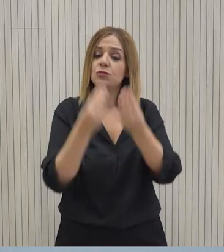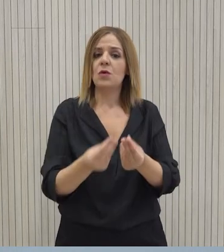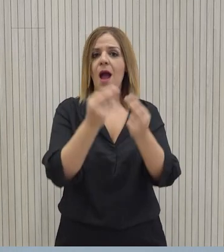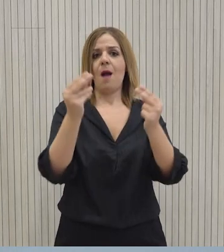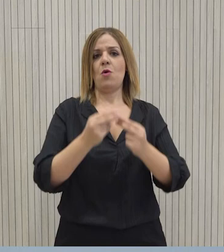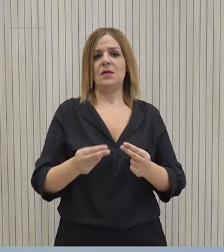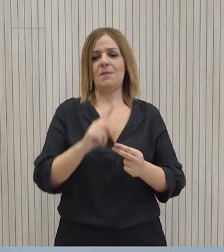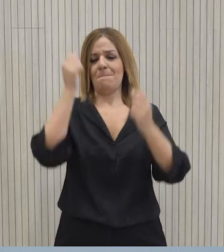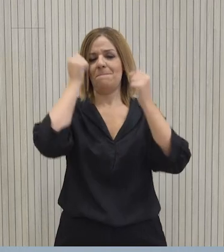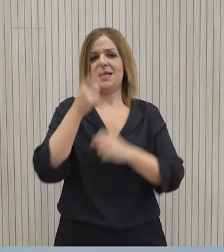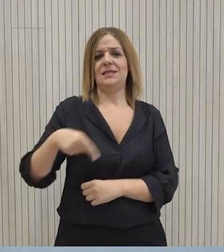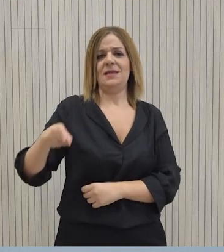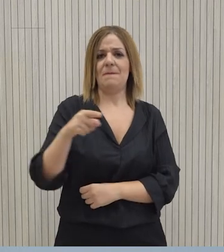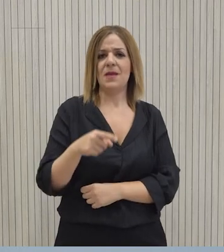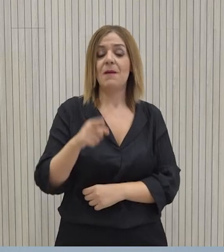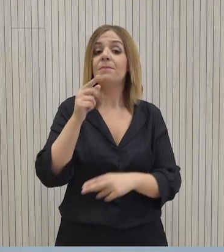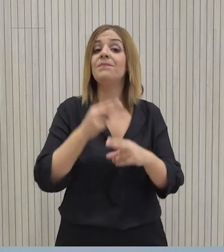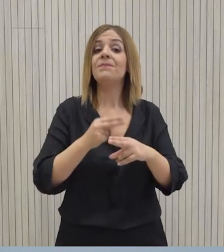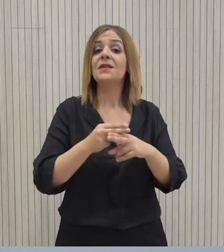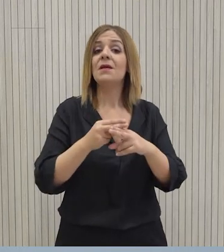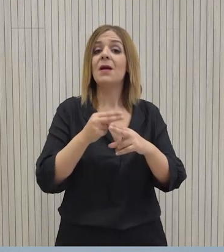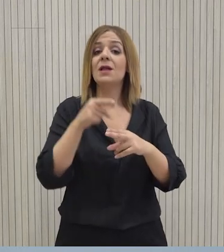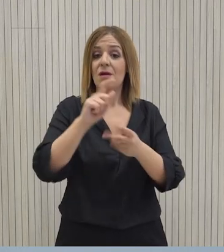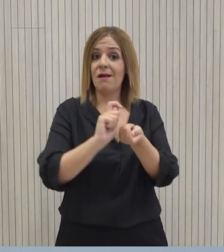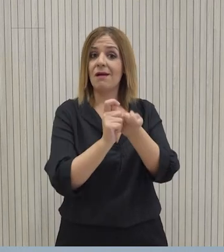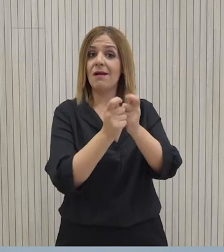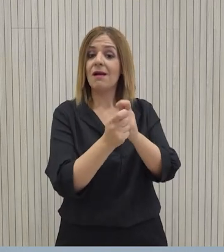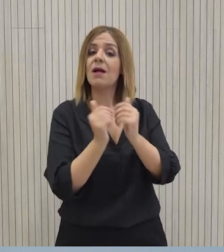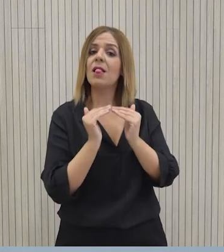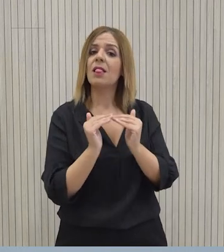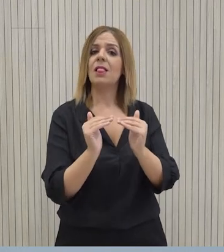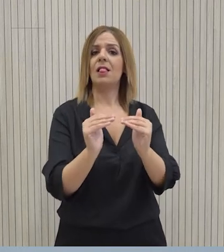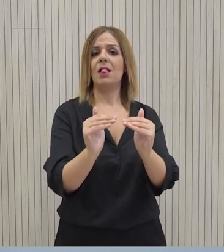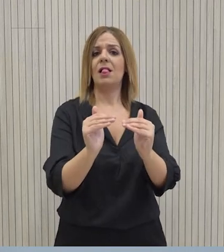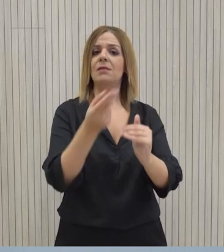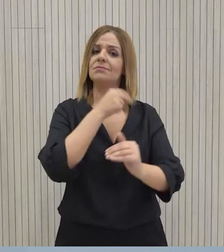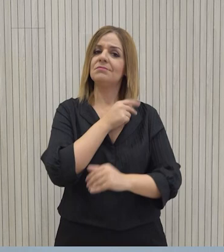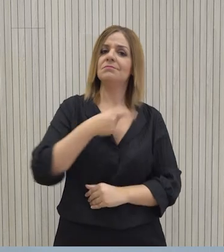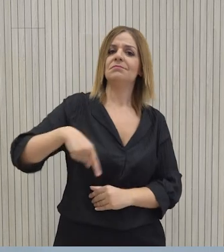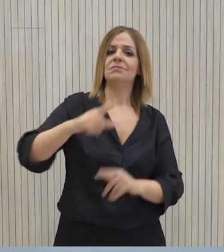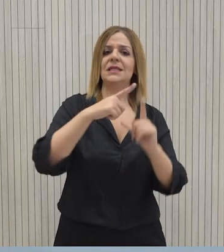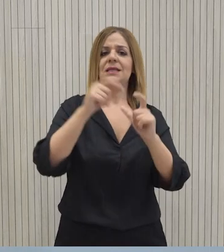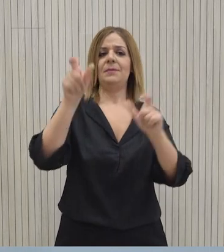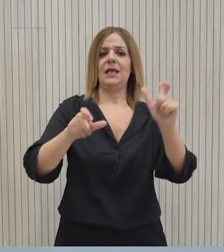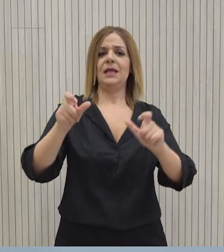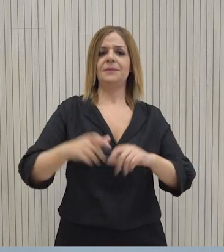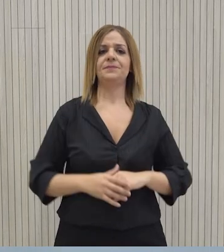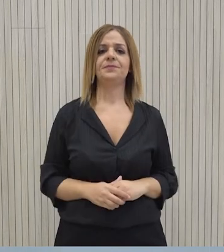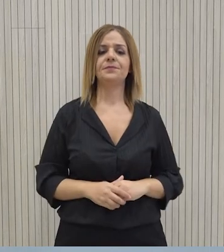γίνεται. Αυτό που έχει σημασία είναι αυτή η μετάβαση να είναι ομαλή προς όφελος των Κυπριών πολιτών.